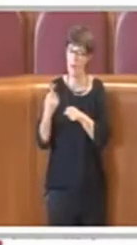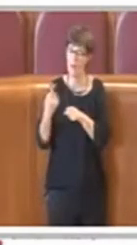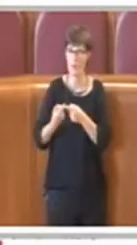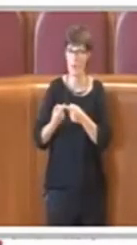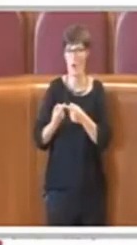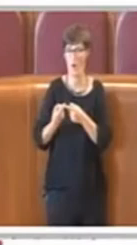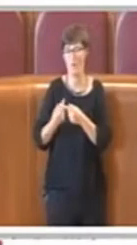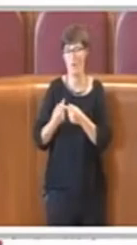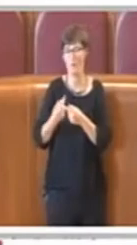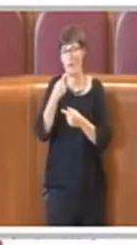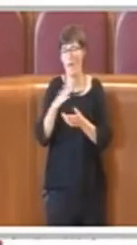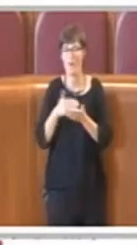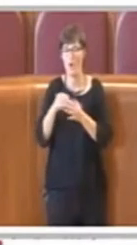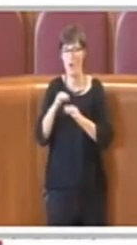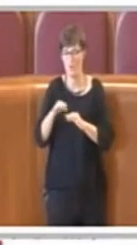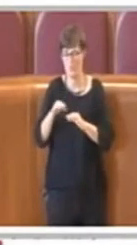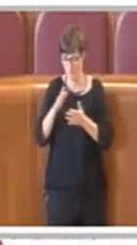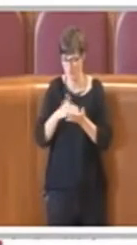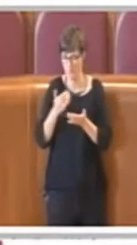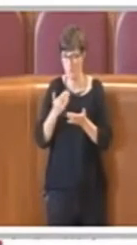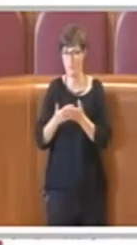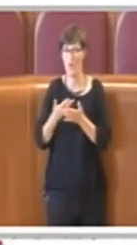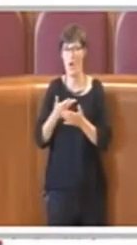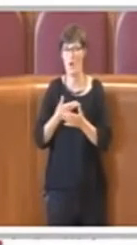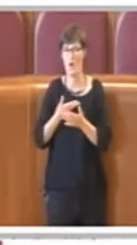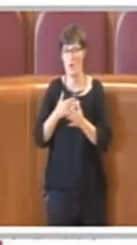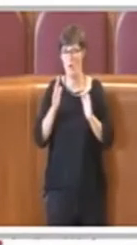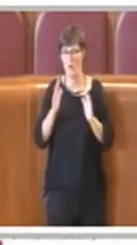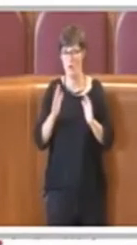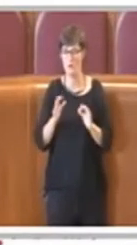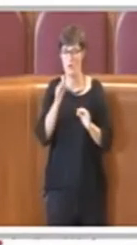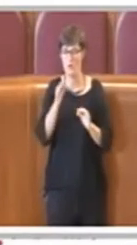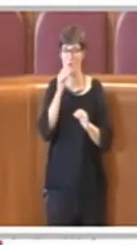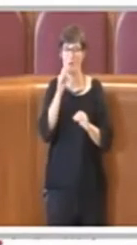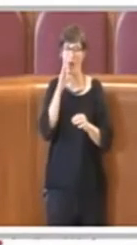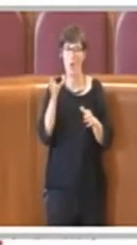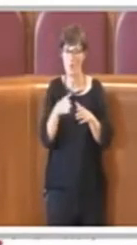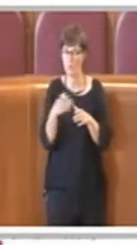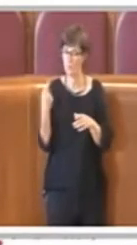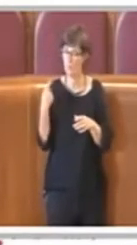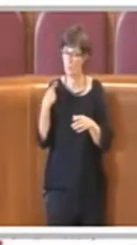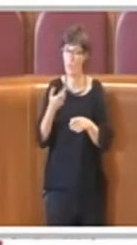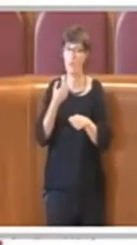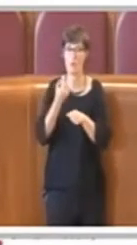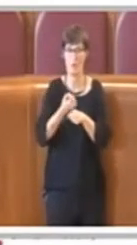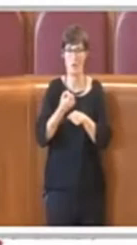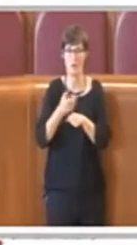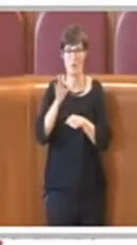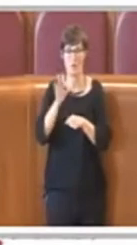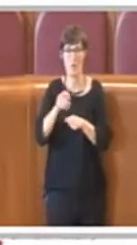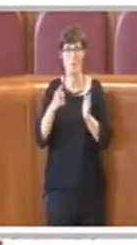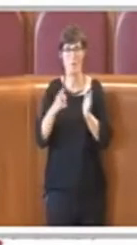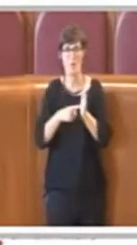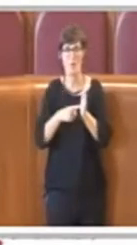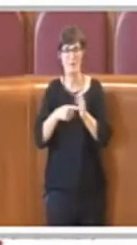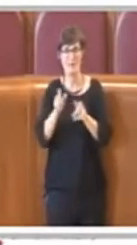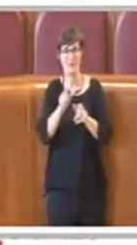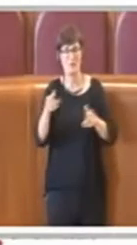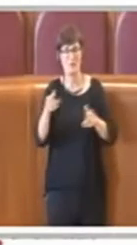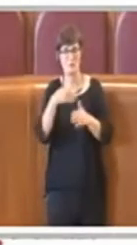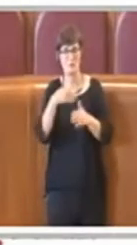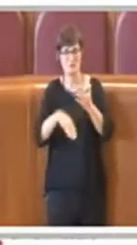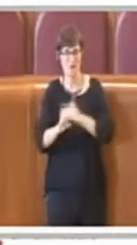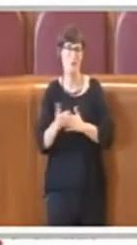consulte per i diritti delle persone con disabilità che comunque colgo l'occasione di ringraziare per tutto il lavoro che